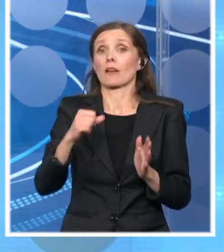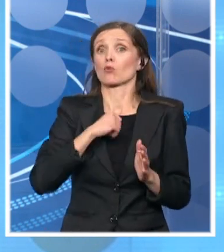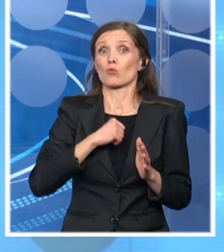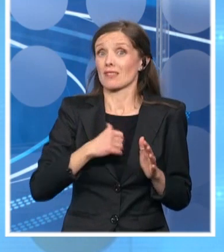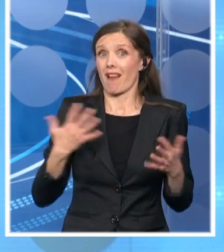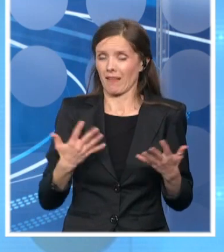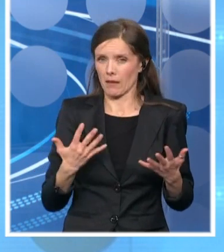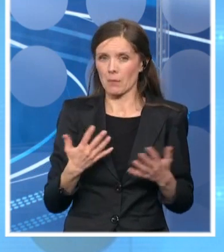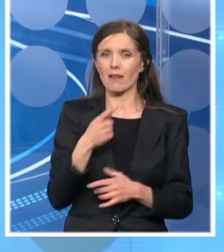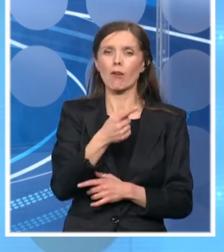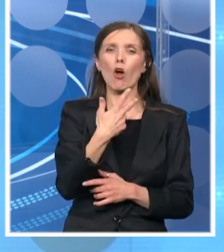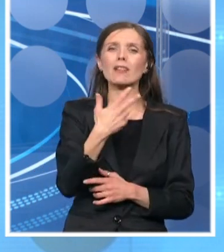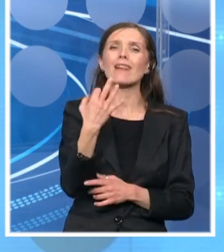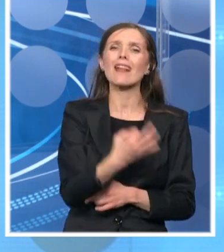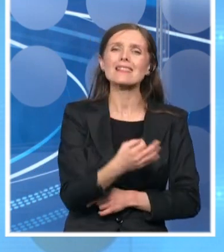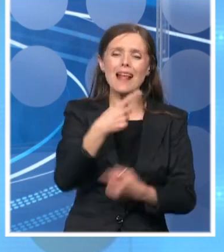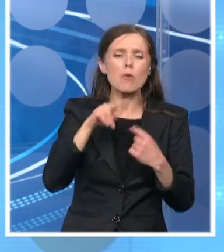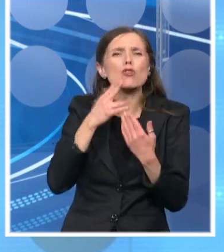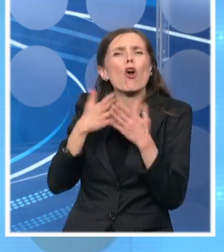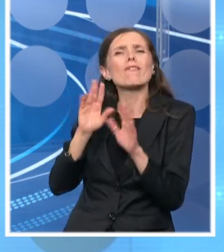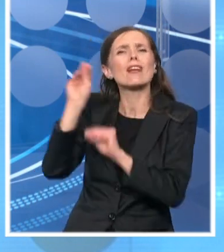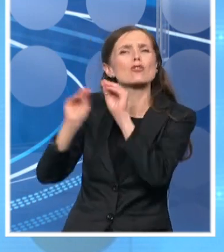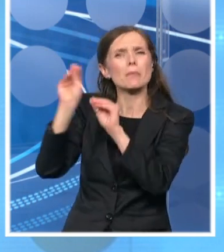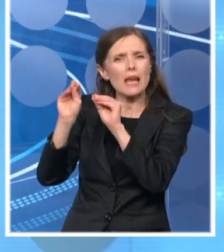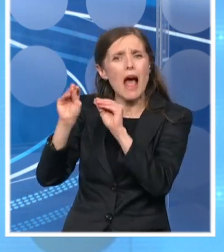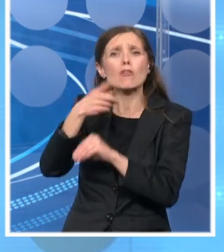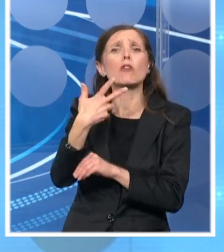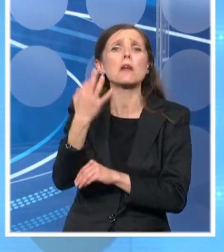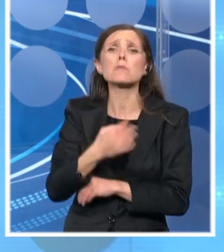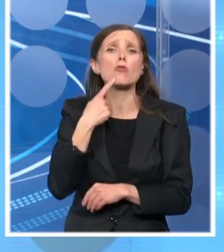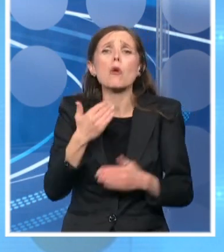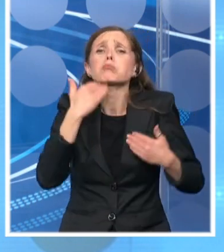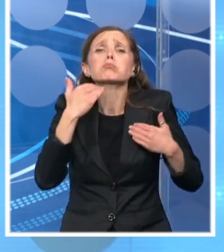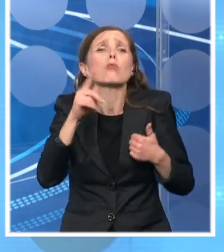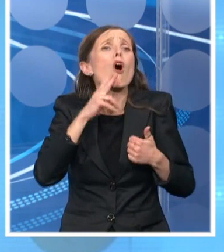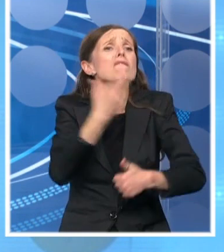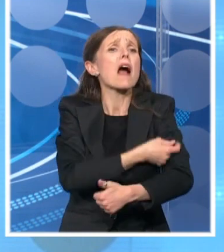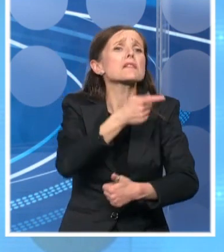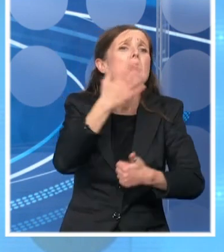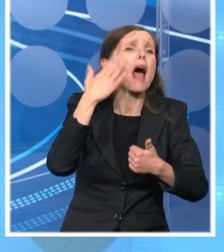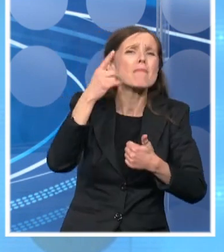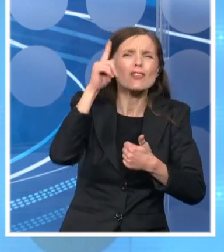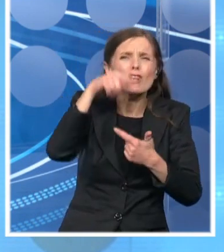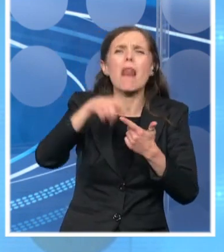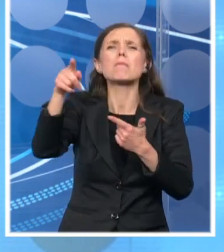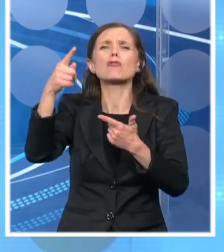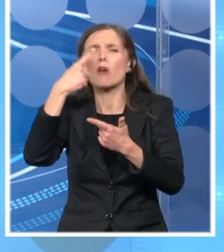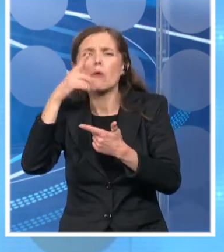jedna trećina od prijavljenih želi bilo koju vakcinu. Dakle, koja god vakcina u ovom trenutku